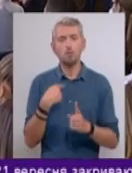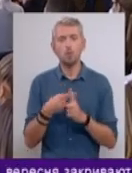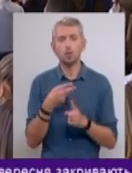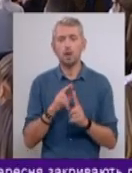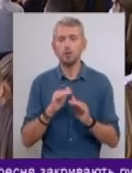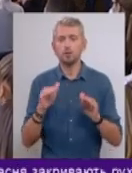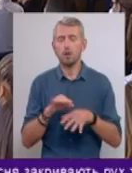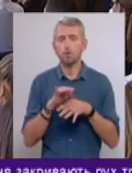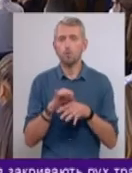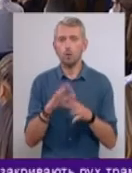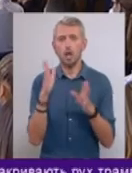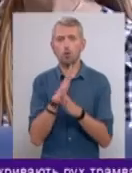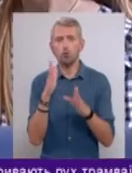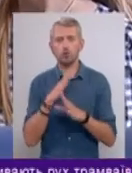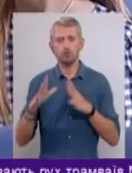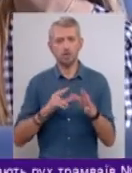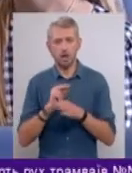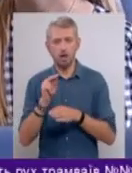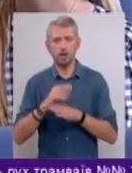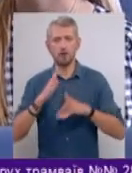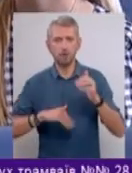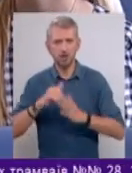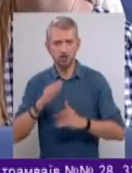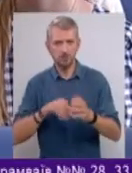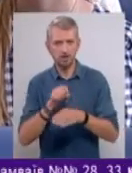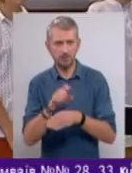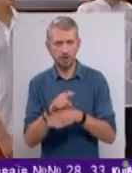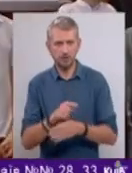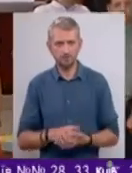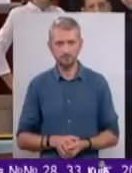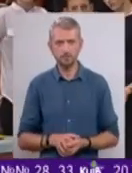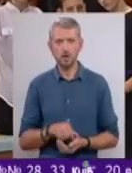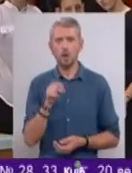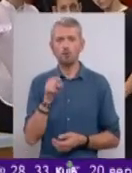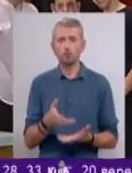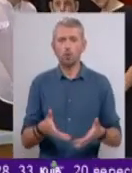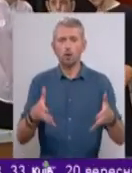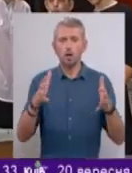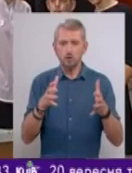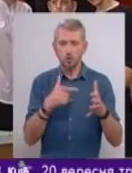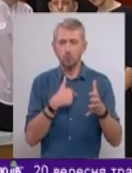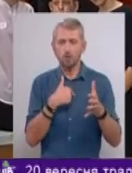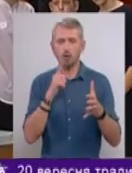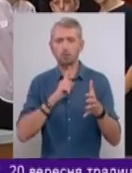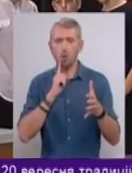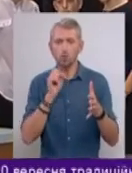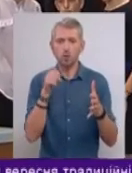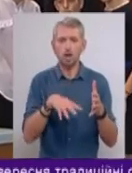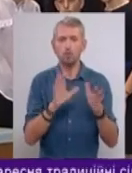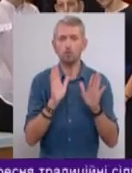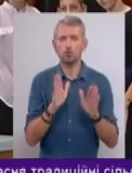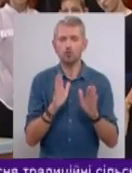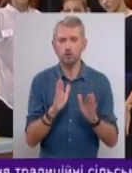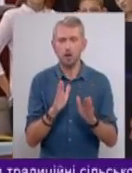для школярів проводять екологічні тренінги з практичними завданнями. Цю корзину, всю урну ми поки що кидаємо лише